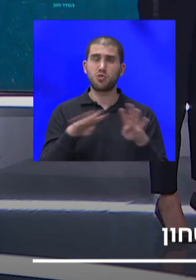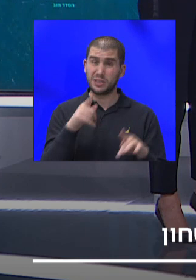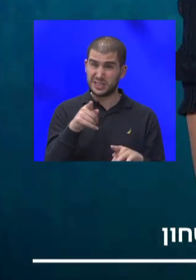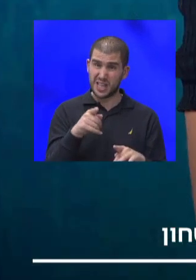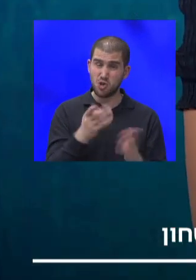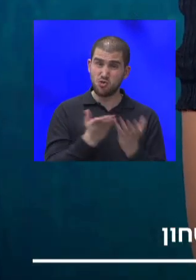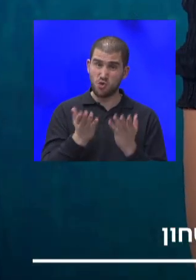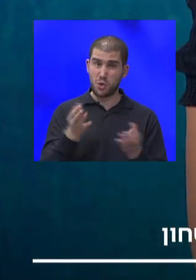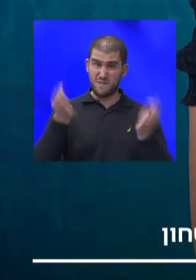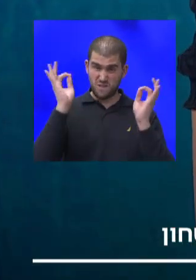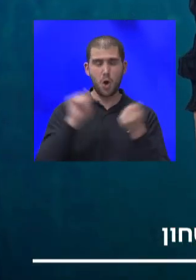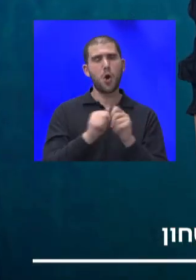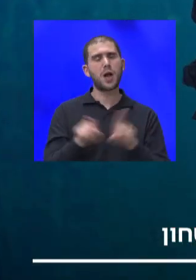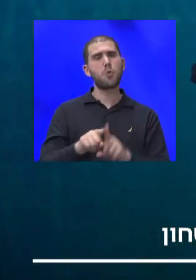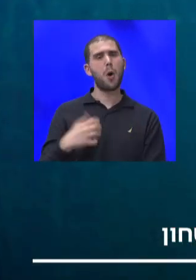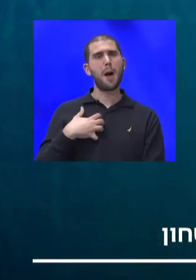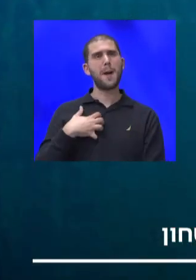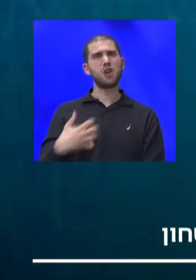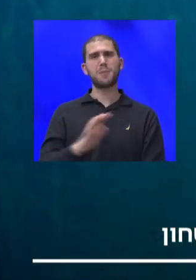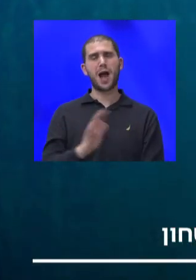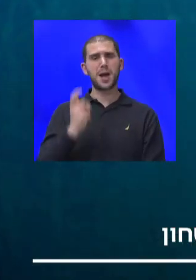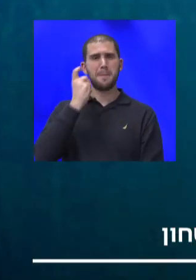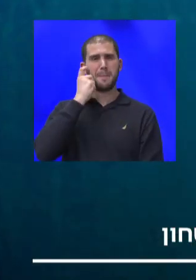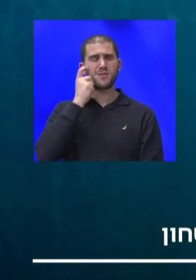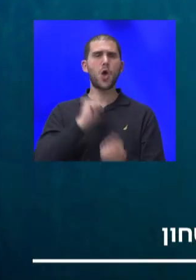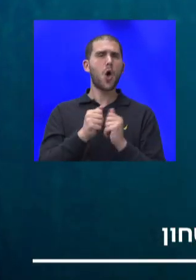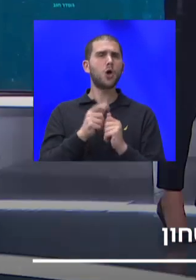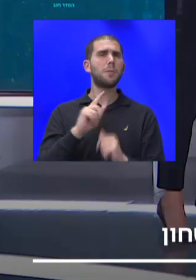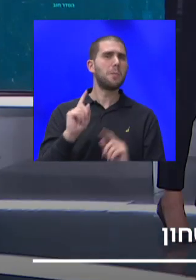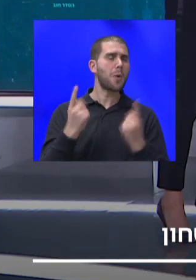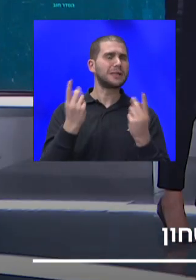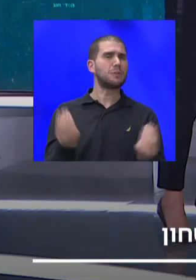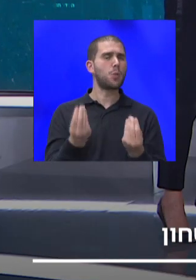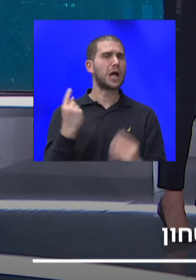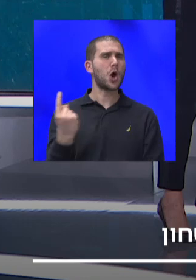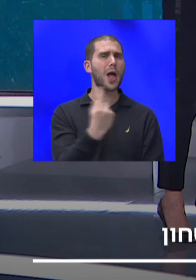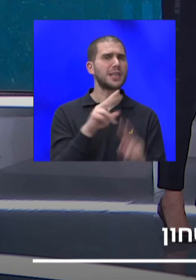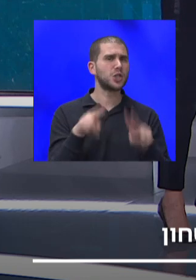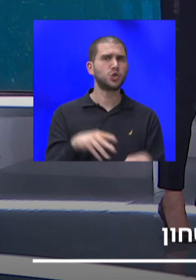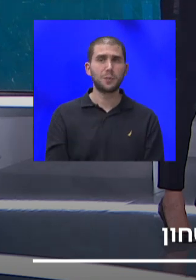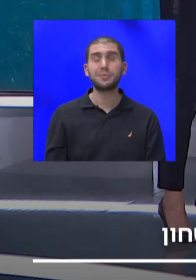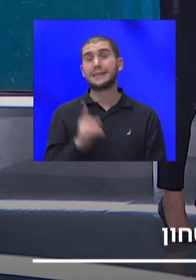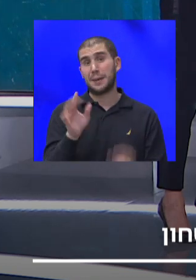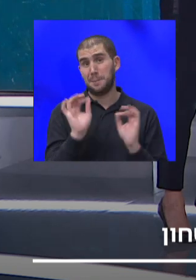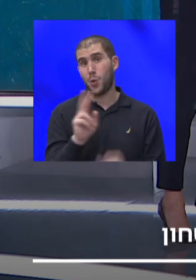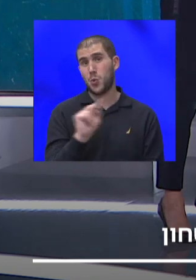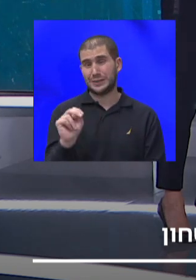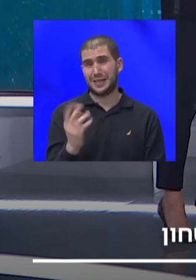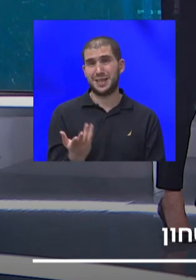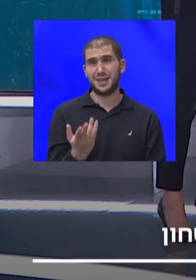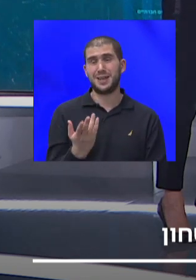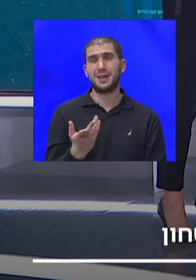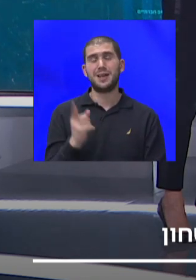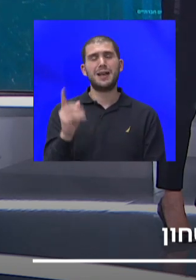המיליונרים מסתובבים עם טלפון סלולרי, או שזה בכל זאת מוצר לכל אחד? אז זה בדיוק העניין. זאת אומרת, לפי הנתונים שיש לנו,